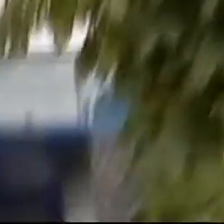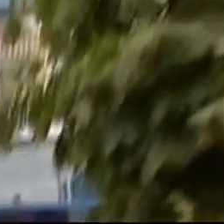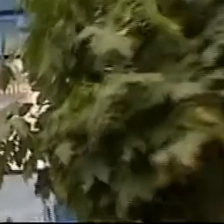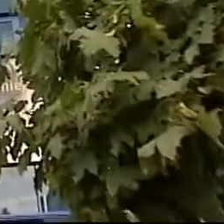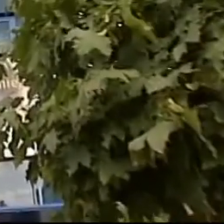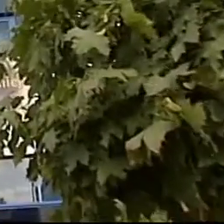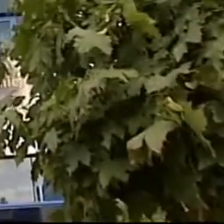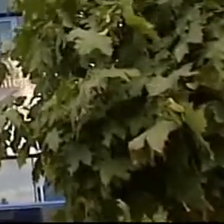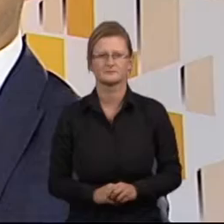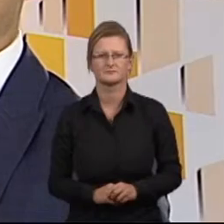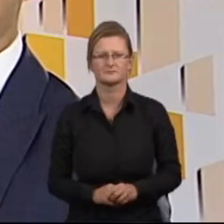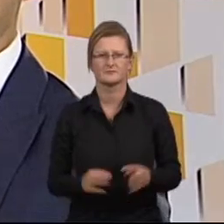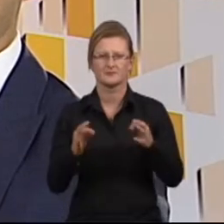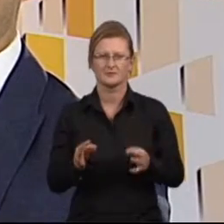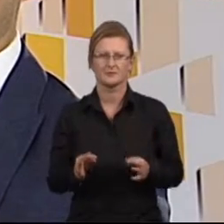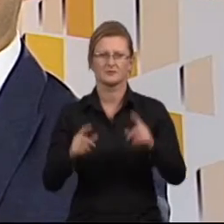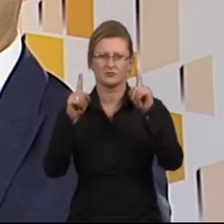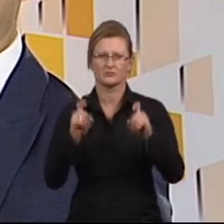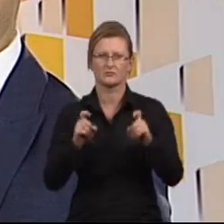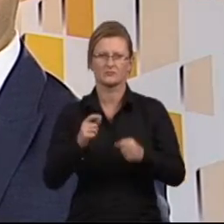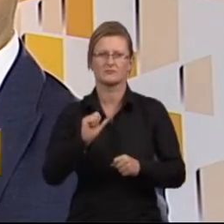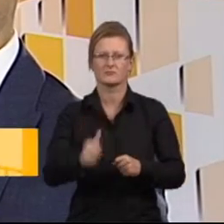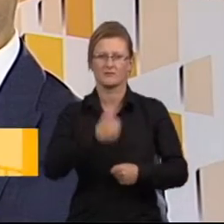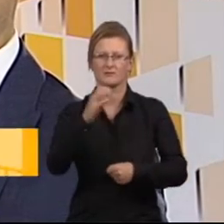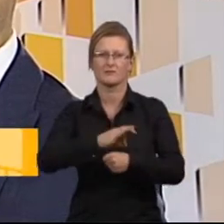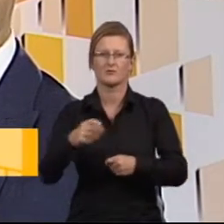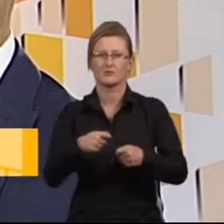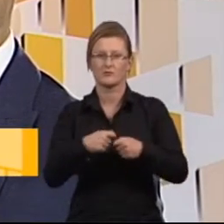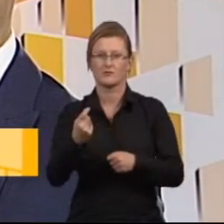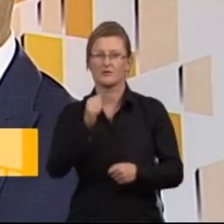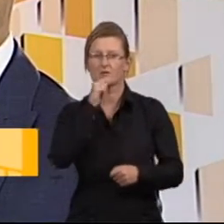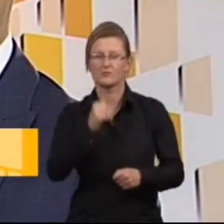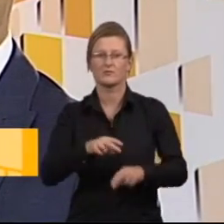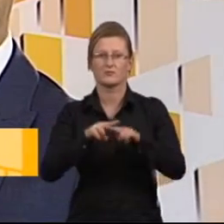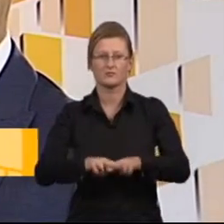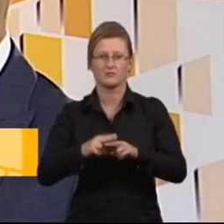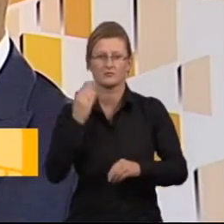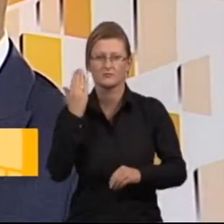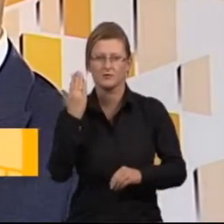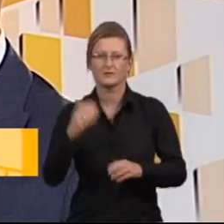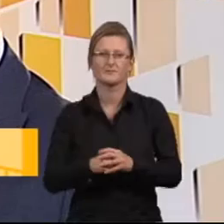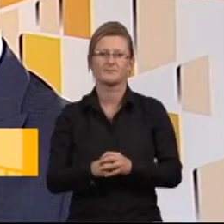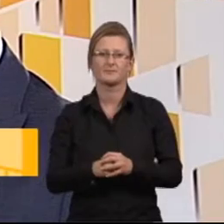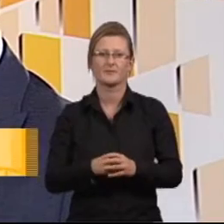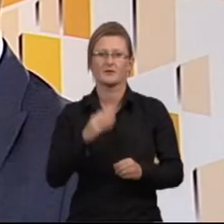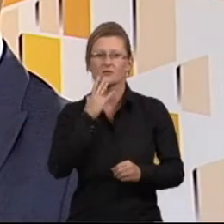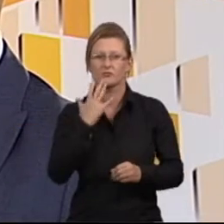Muzyka Rozpoczęła się realizacja pierwszych projektów współfinansowanych z Europejskiego Funduszu Społecznego.